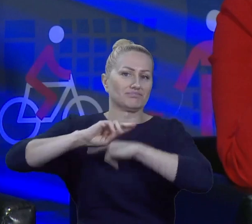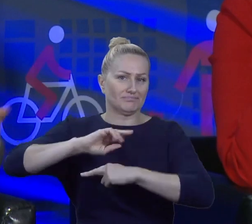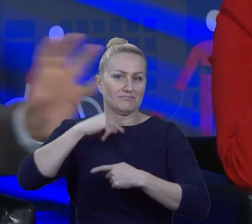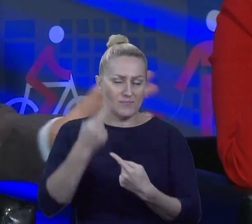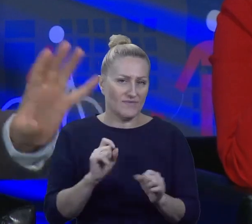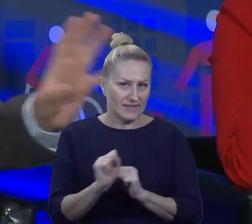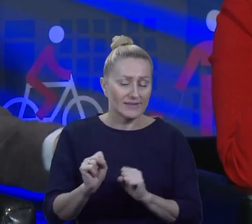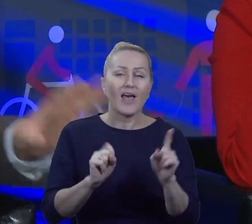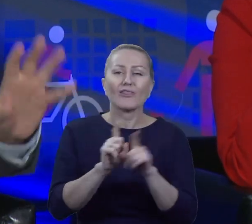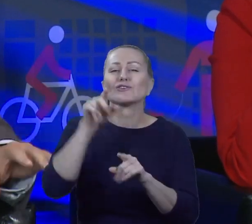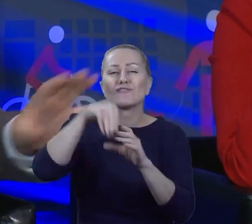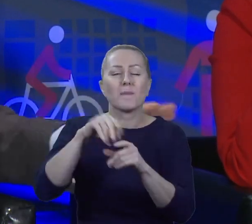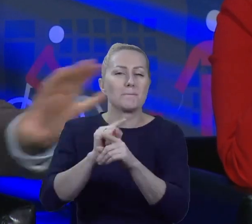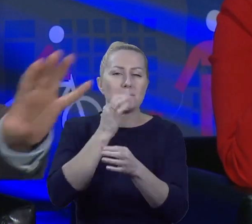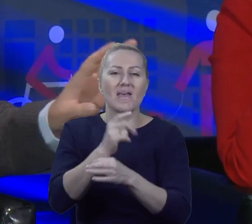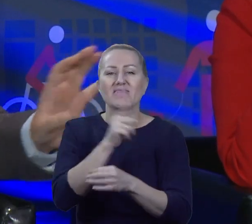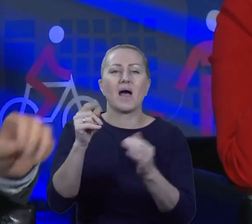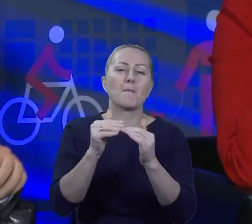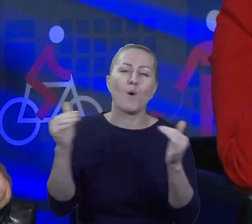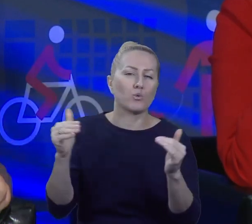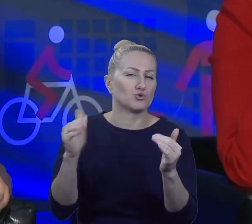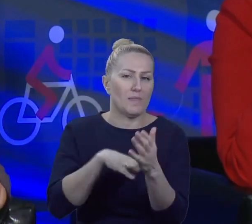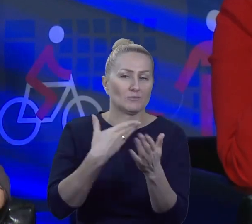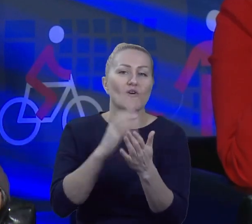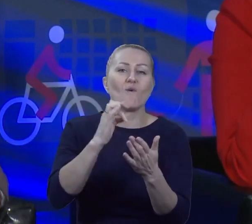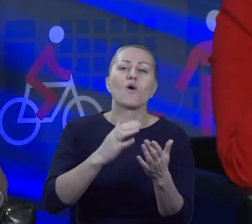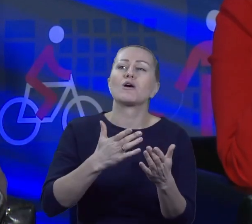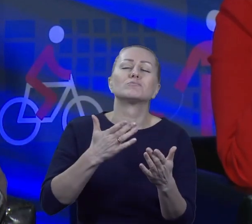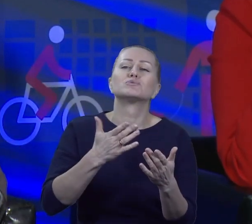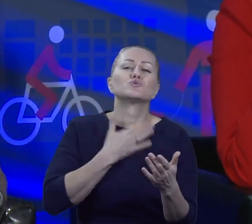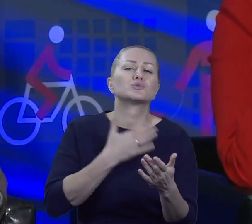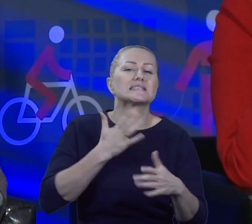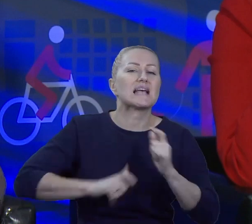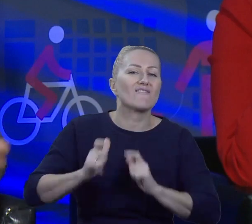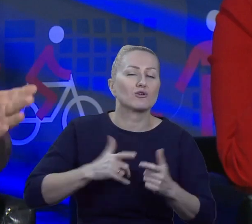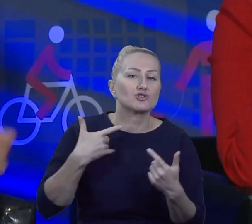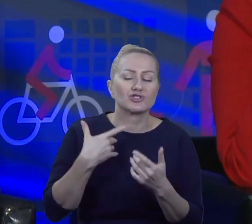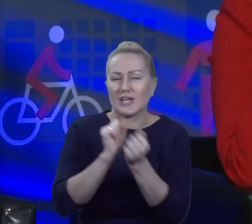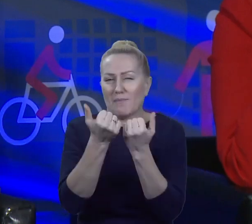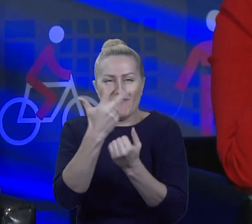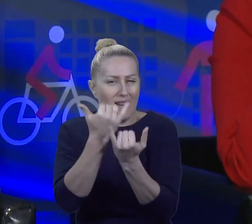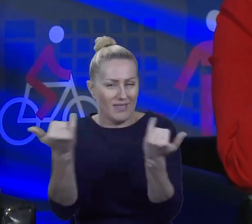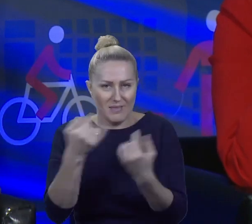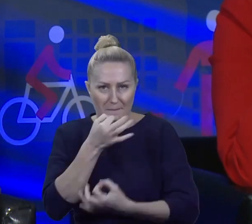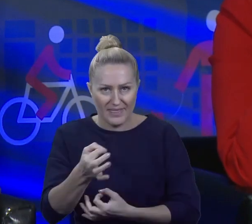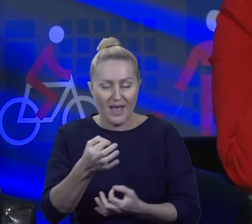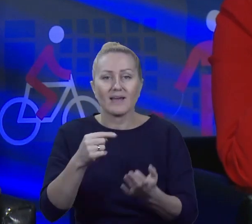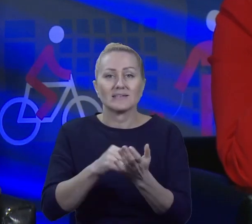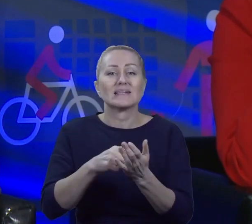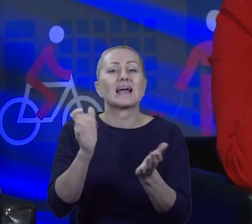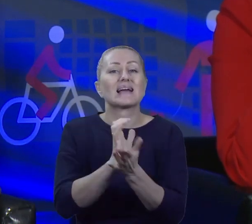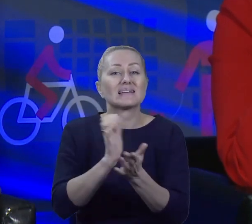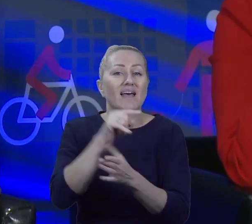o inne rzeczy. Poziom zadowolenia z życia i jeszcze wiele innych pytań. Co do kwestii gazetki, ja też jestem